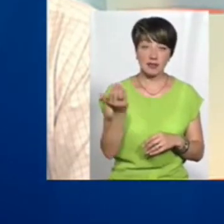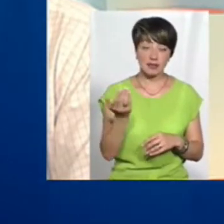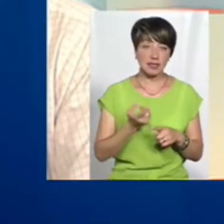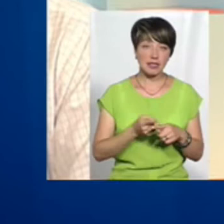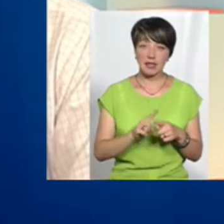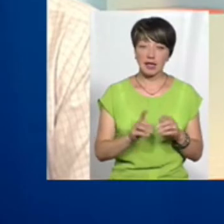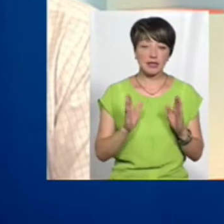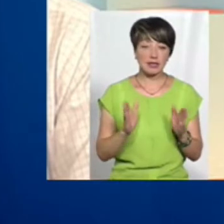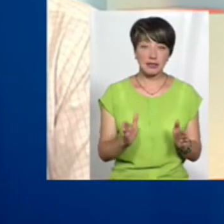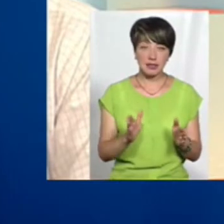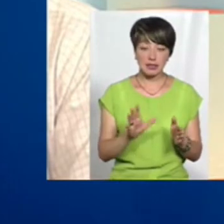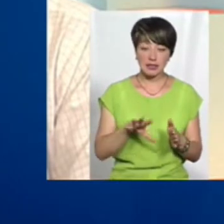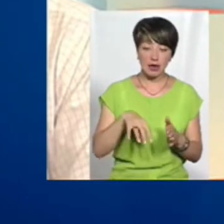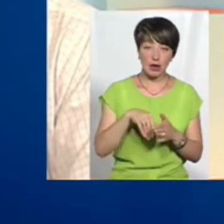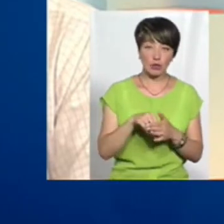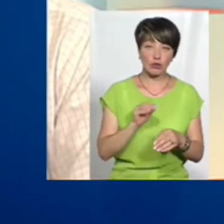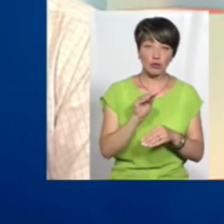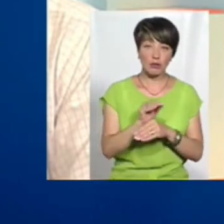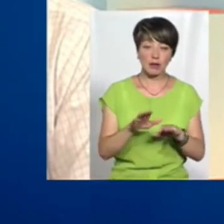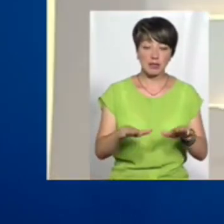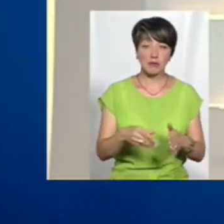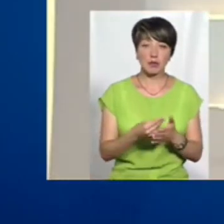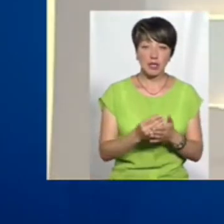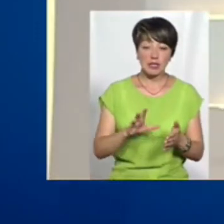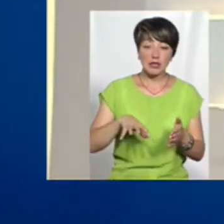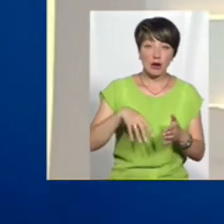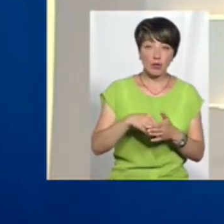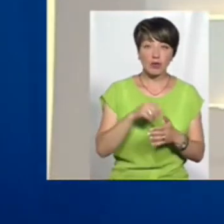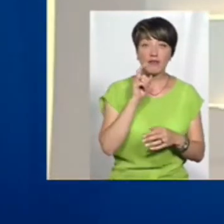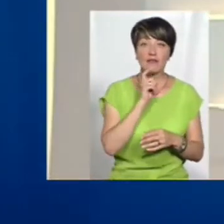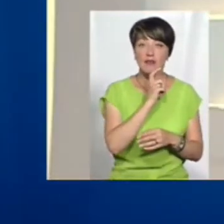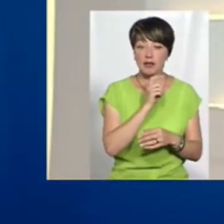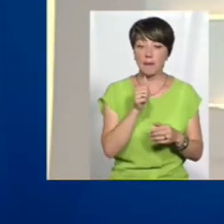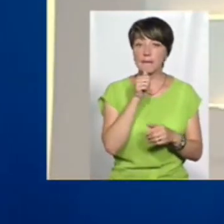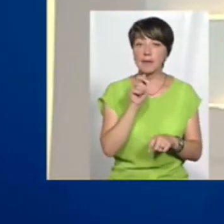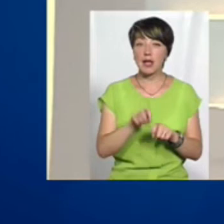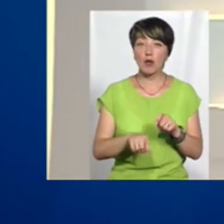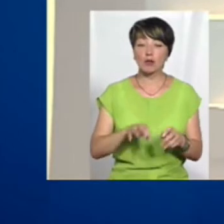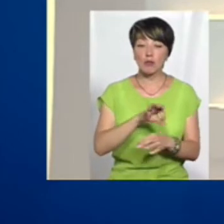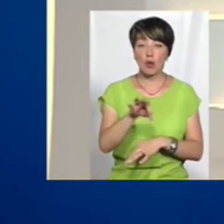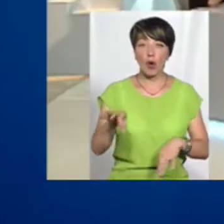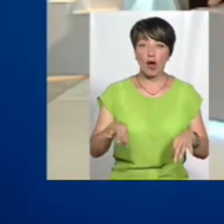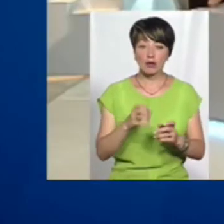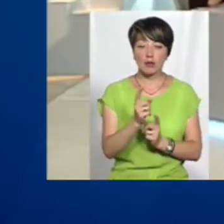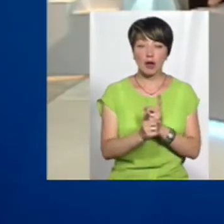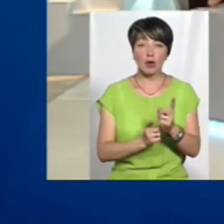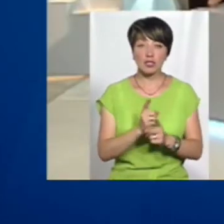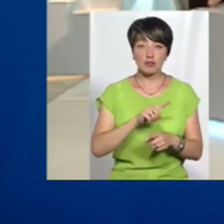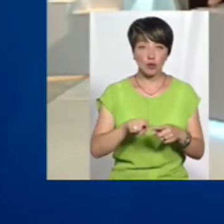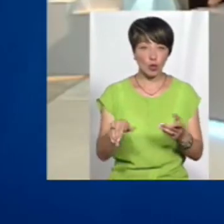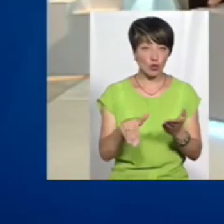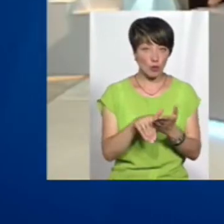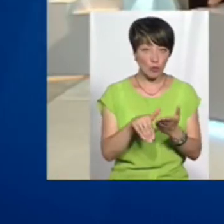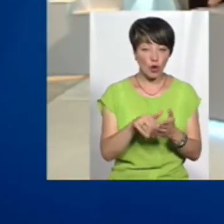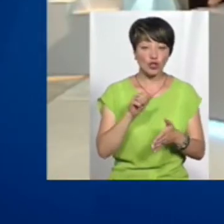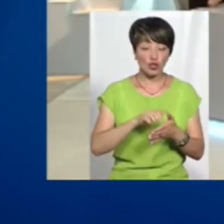це не тільки за рахунок доплати з місцевих бюджетів, це за рахунок того, що Вінниця йде в пілотному проєкті по реорганізації швидкої